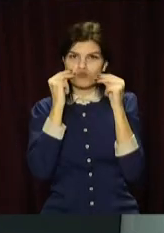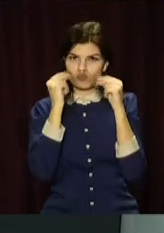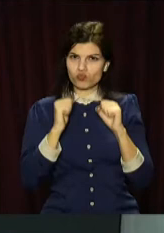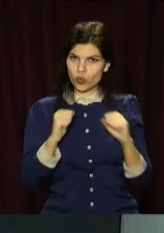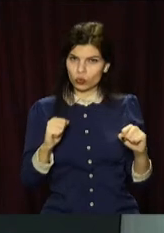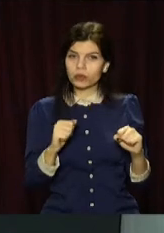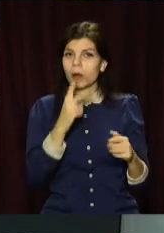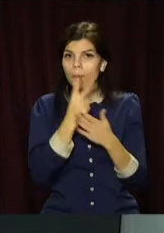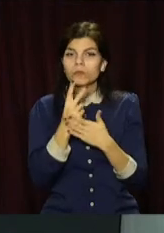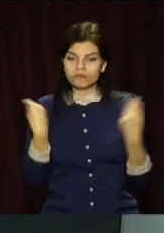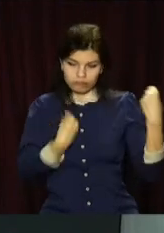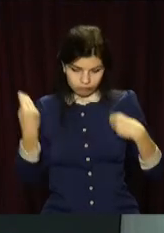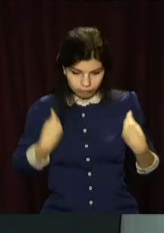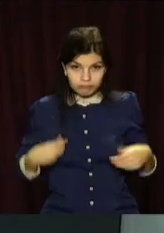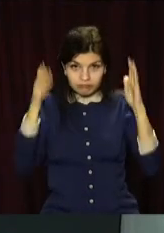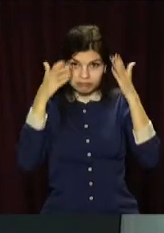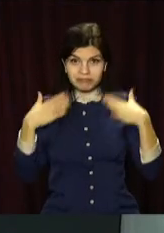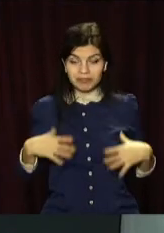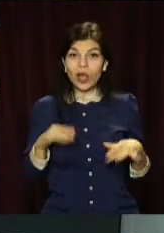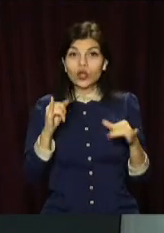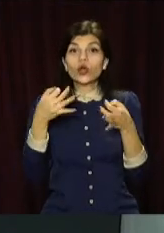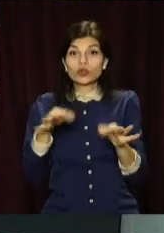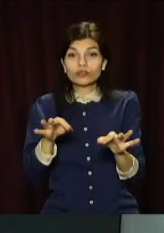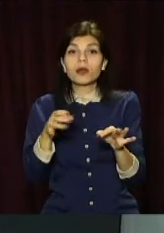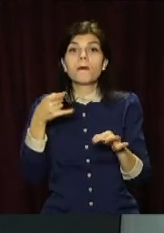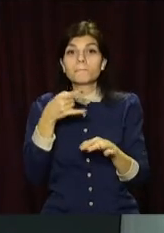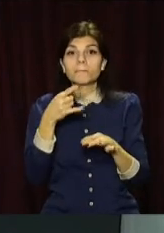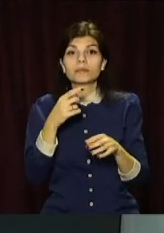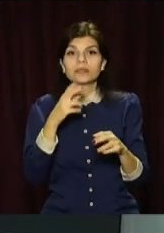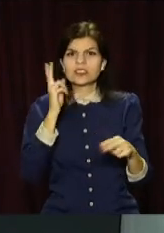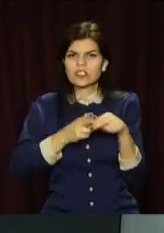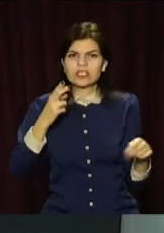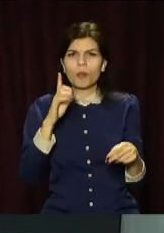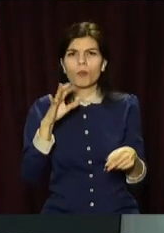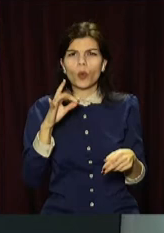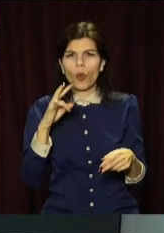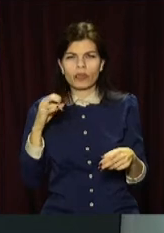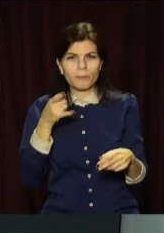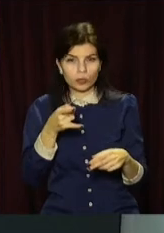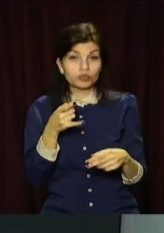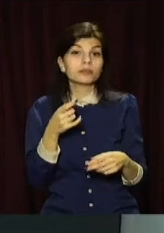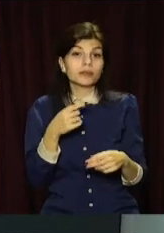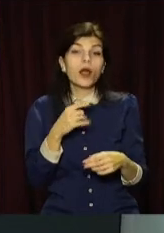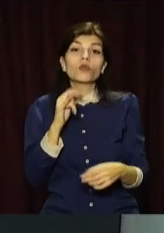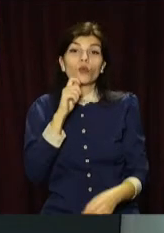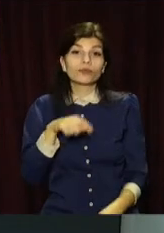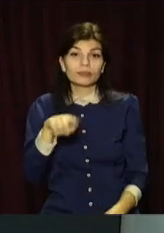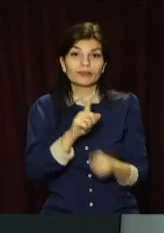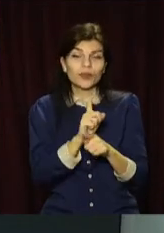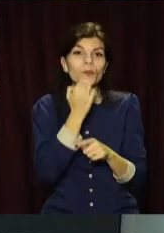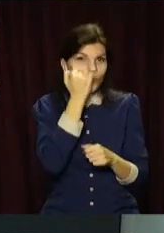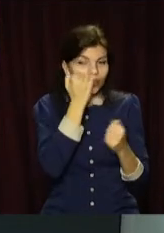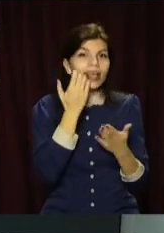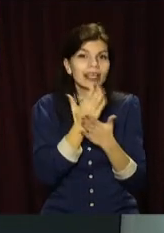дітям бойову екіпіровку, навіть дозволили посидіти в бронеавтомобілі. Малеча у свою чергу подякувала українським захисникам